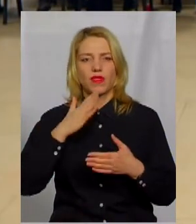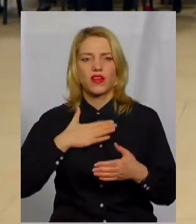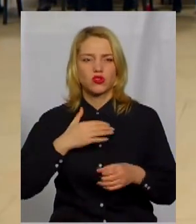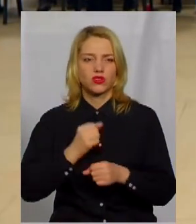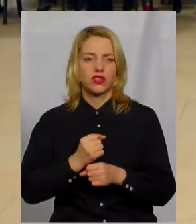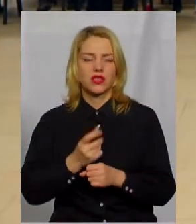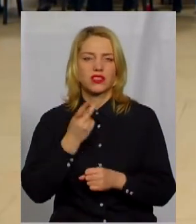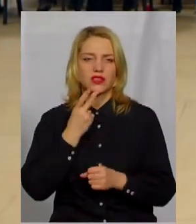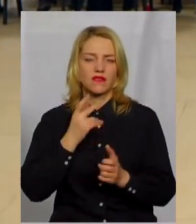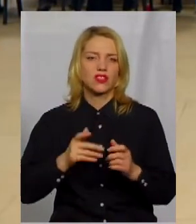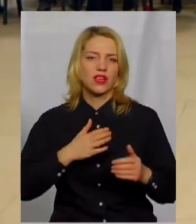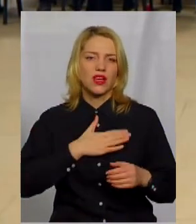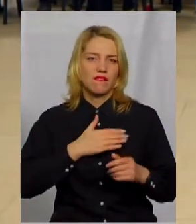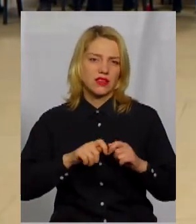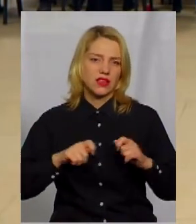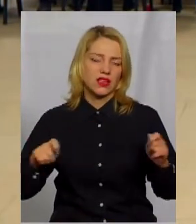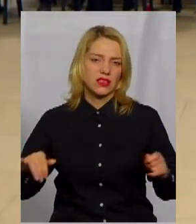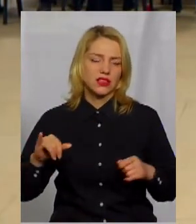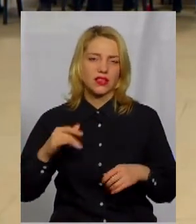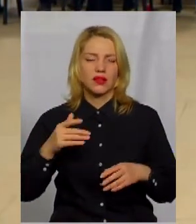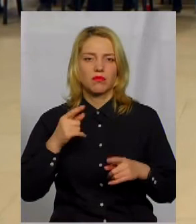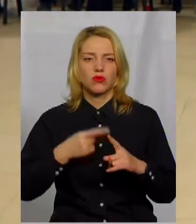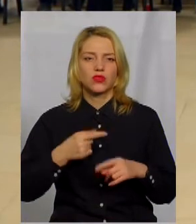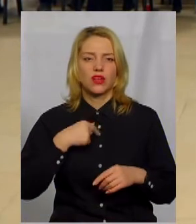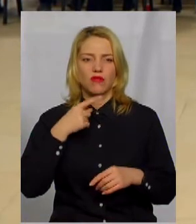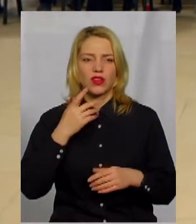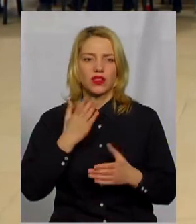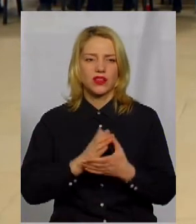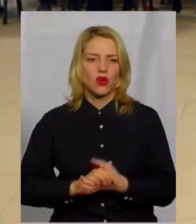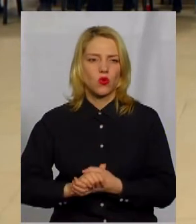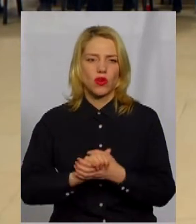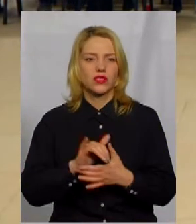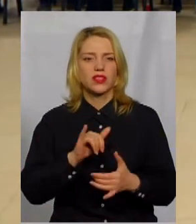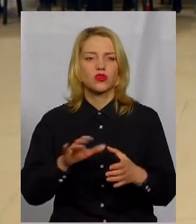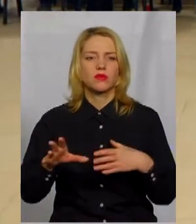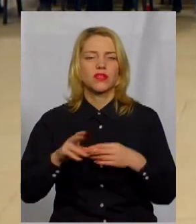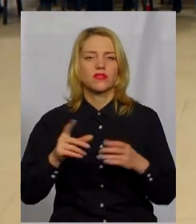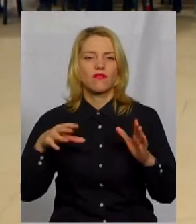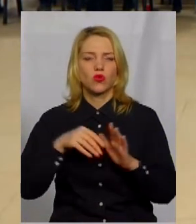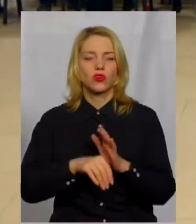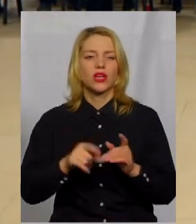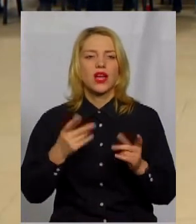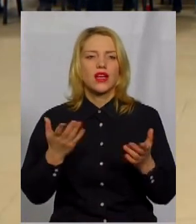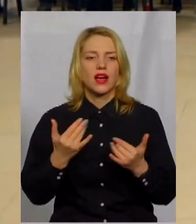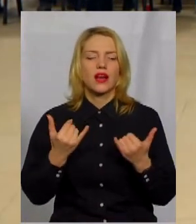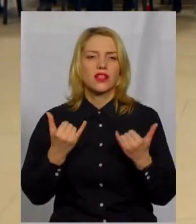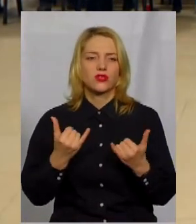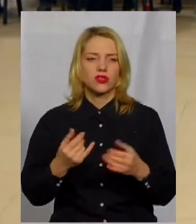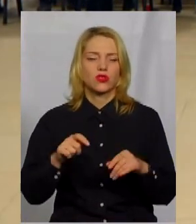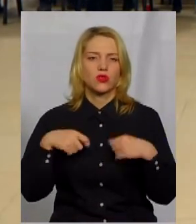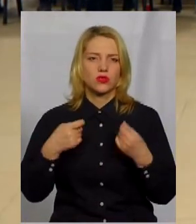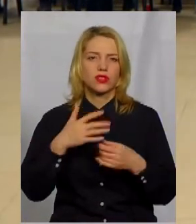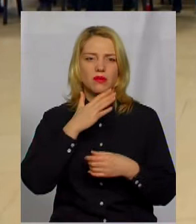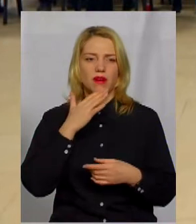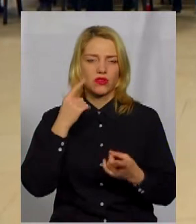Тому ми завжди відкриті. Плюс, я вже говорила, є коаліція, куди ми входимо, яка так само на сьогодні доносить багато